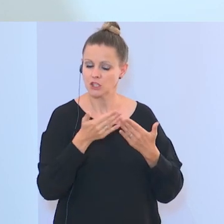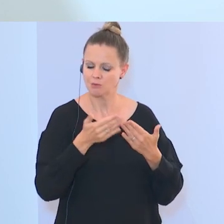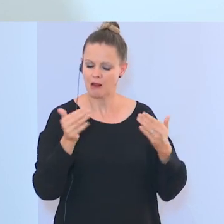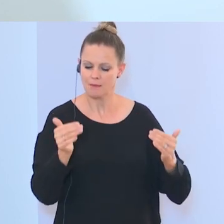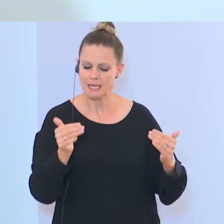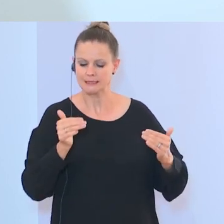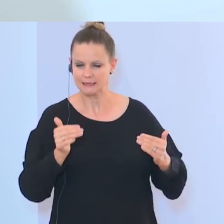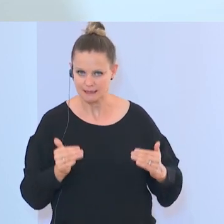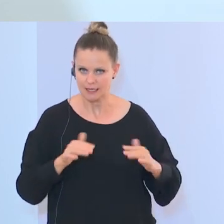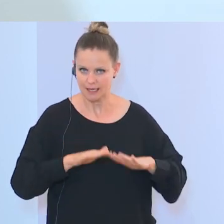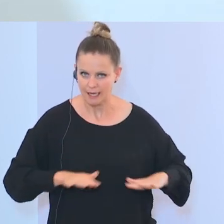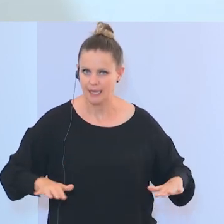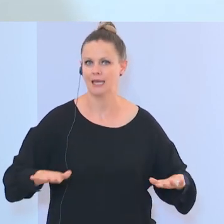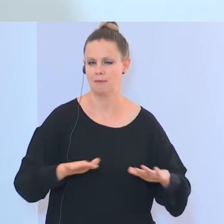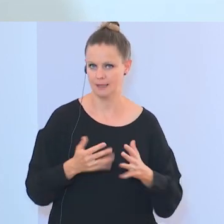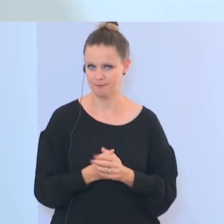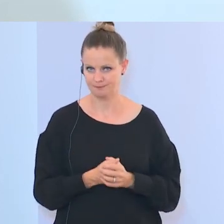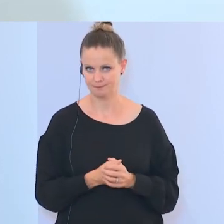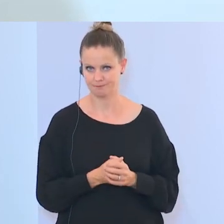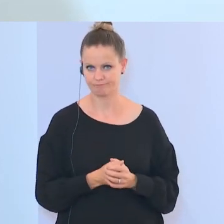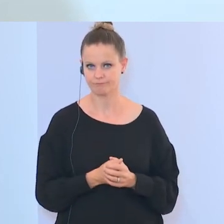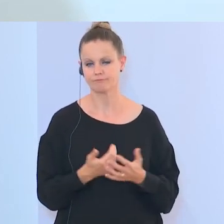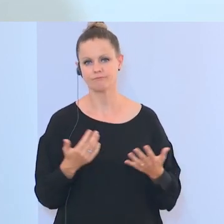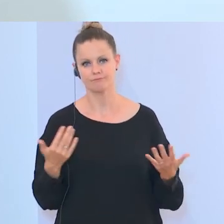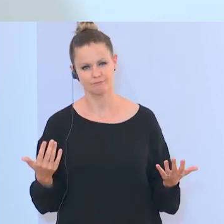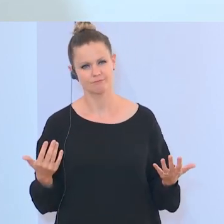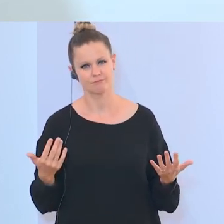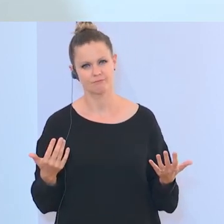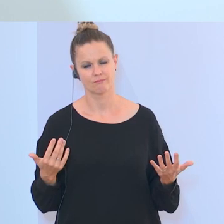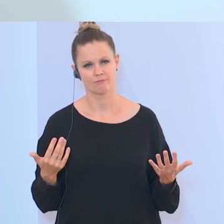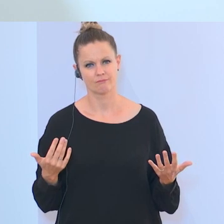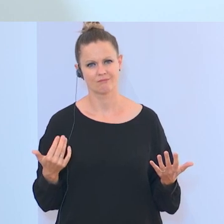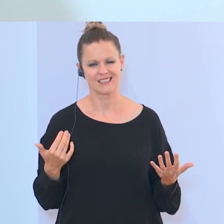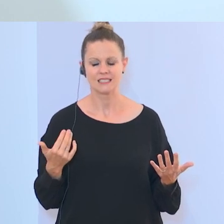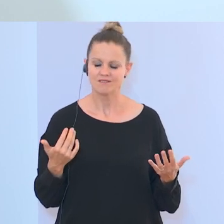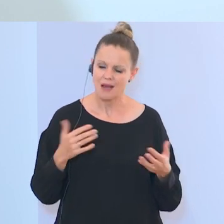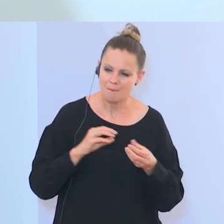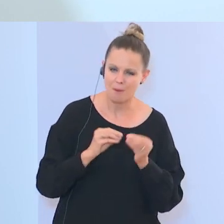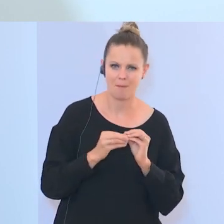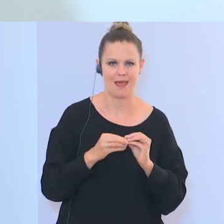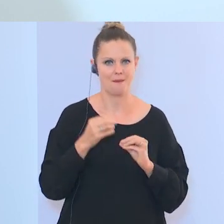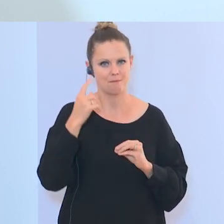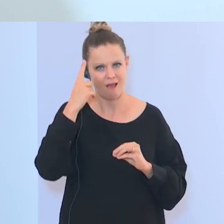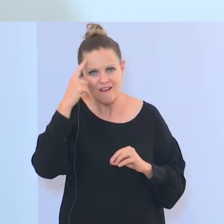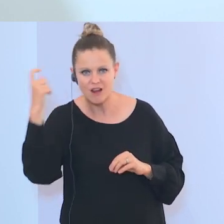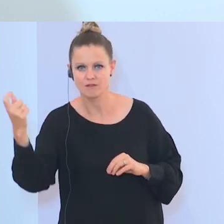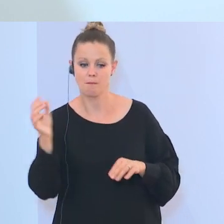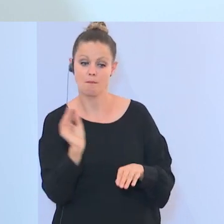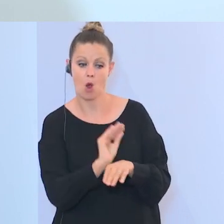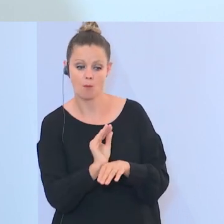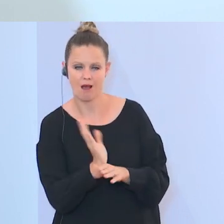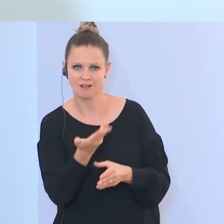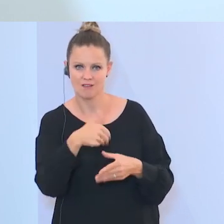Ebene zu gehen, sozusagen solche problematischen Ideologien, die die Stelle beobachten wird, sind,